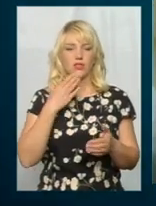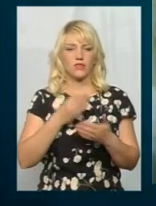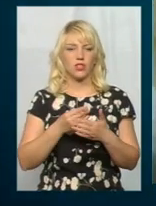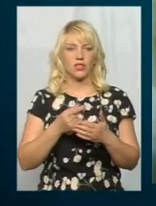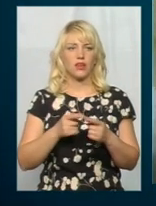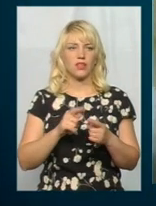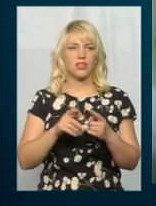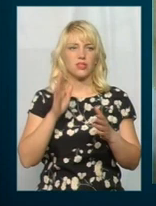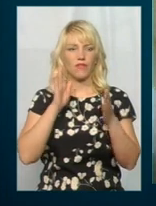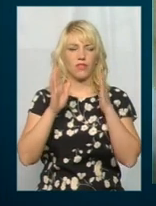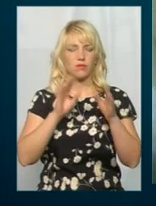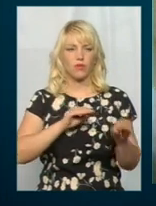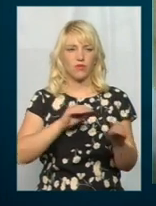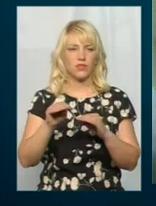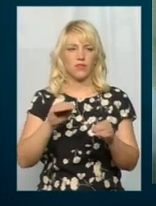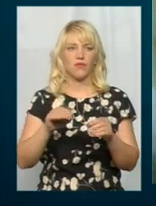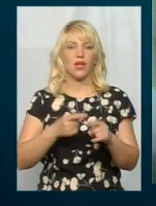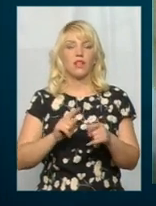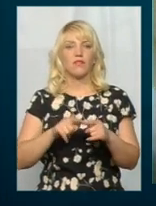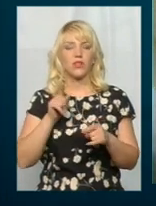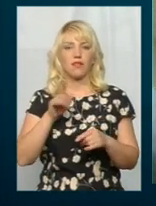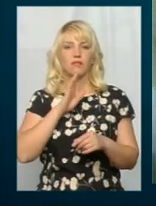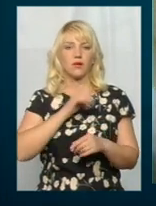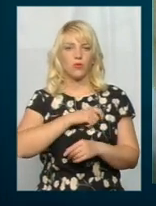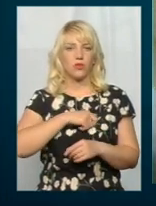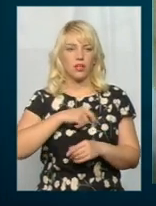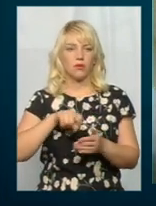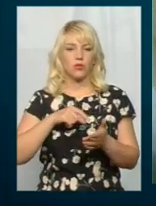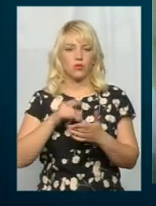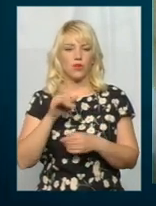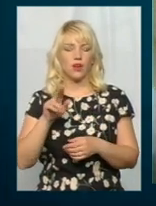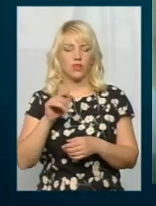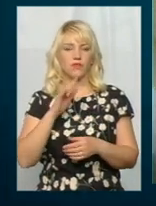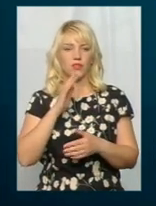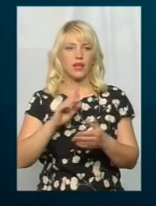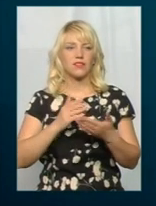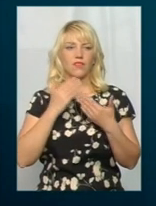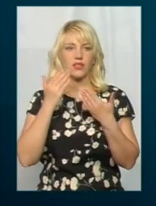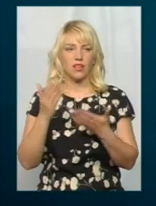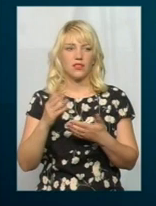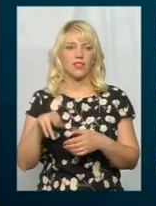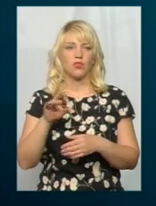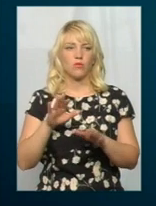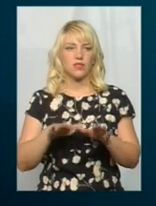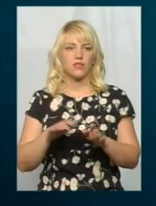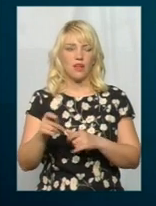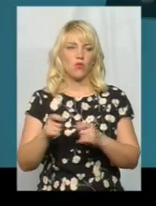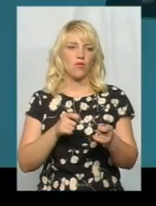Красилівської міської ради. Вона каже, що з проблемою не раз верталася до місцевих органів влади. І давайте послухаємо її.